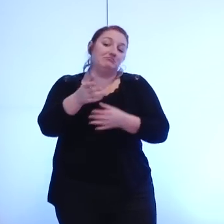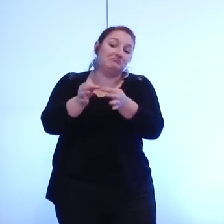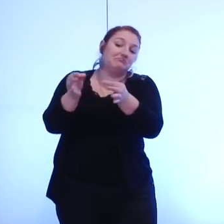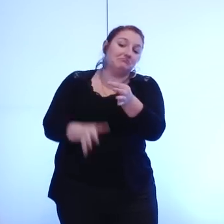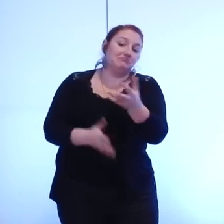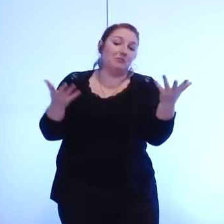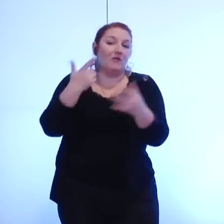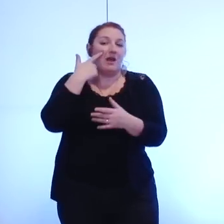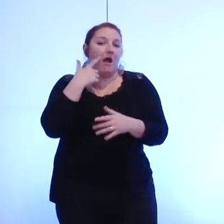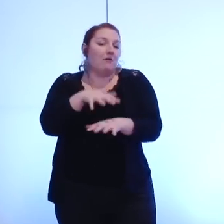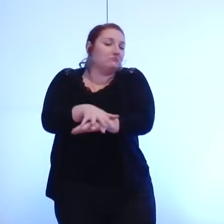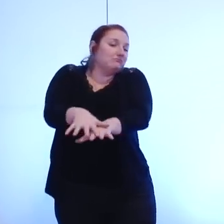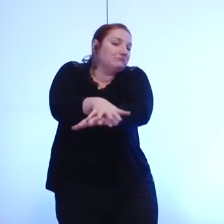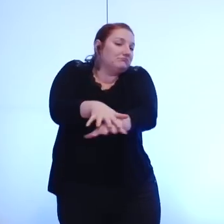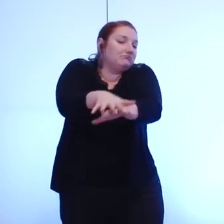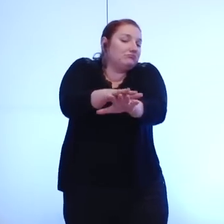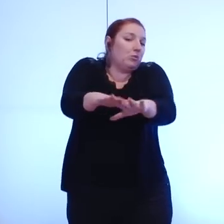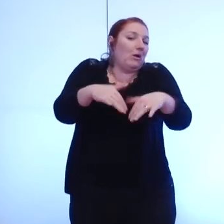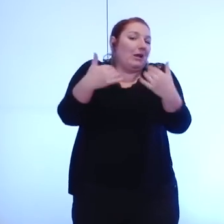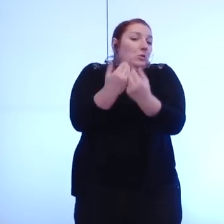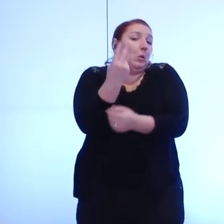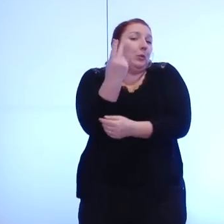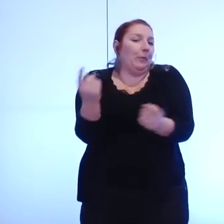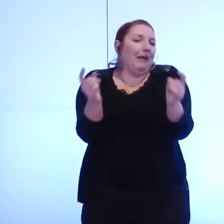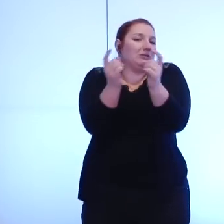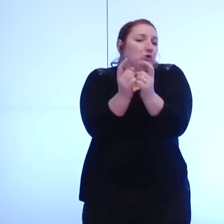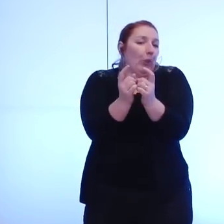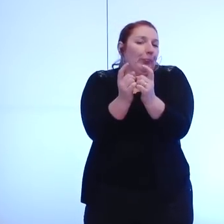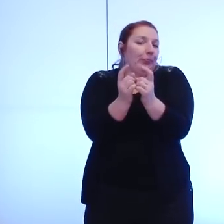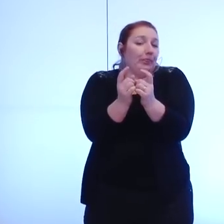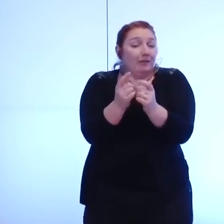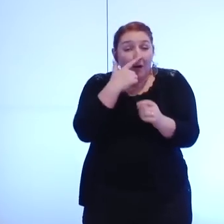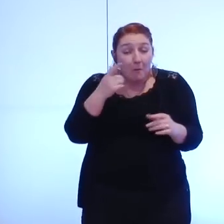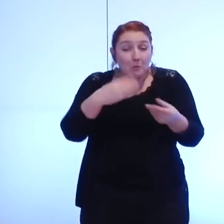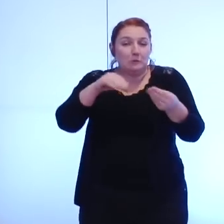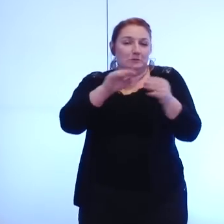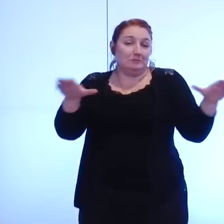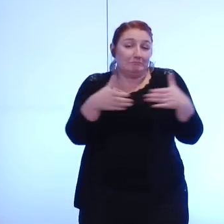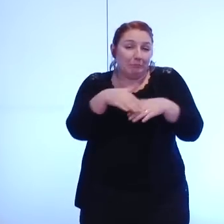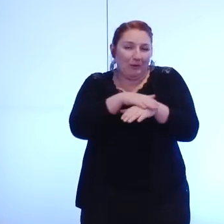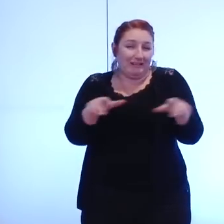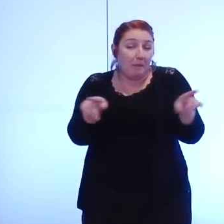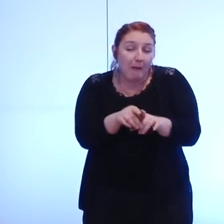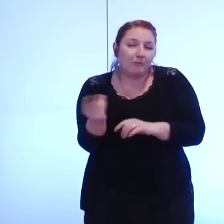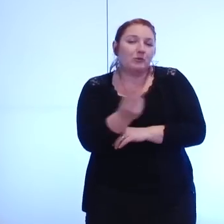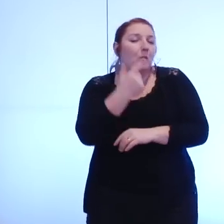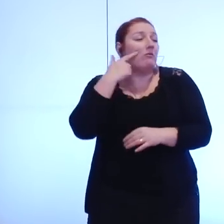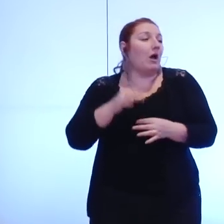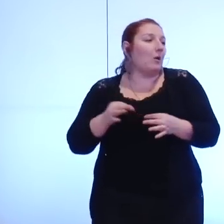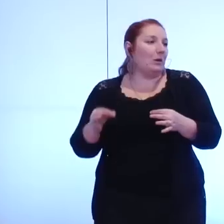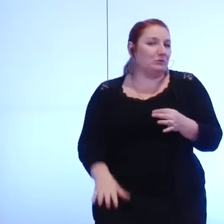secret de cette réunion de deux personnes issues de la même sensibilité politique mais en tous les cas